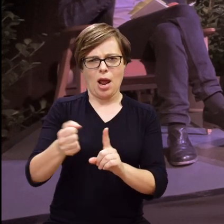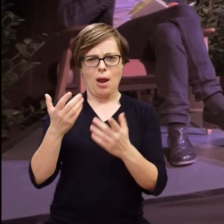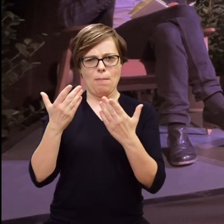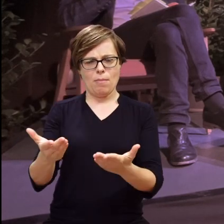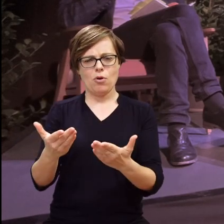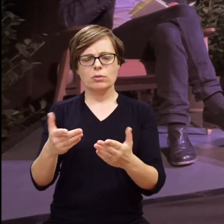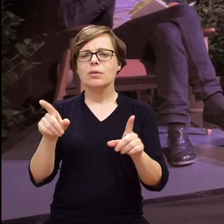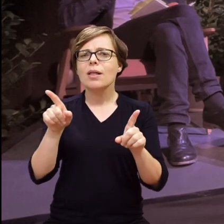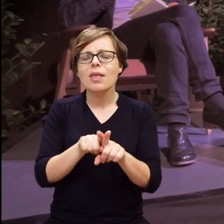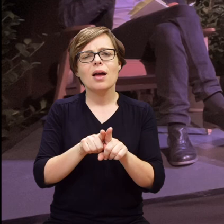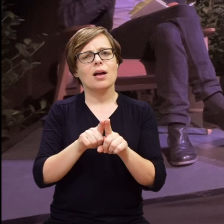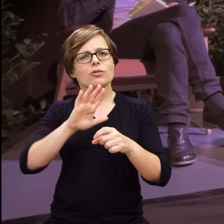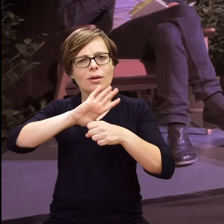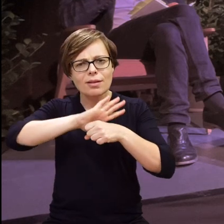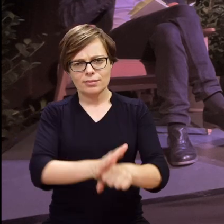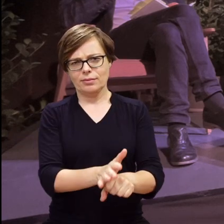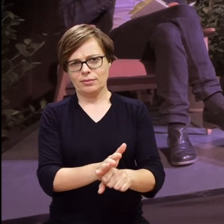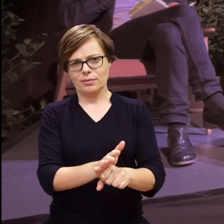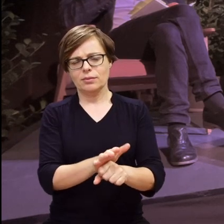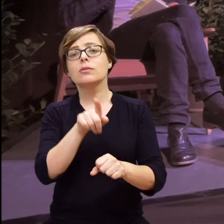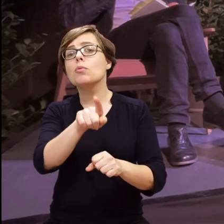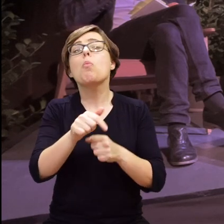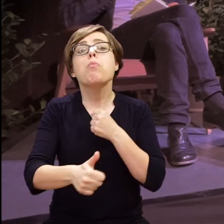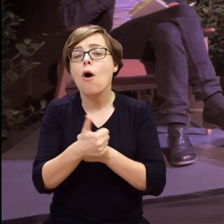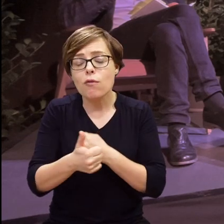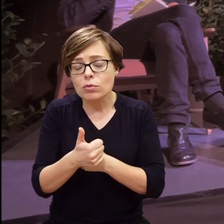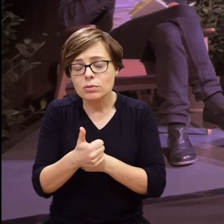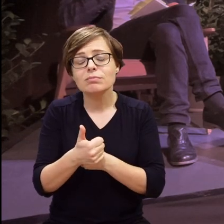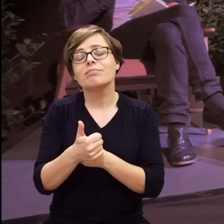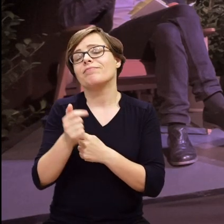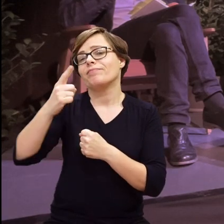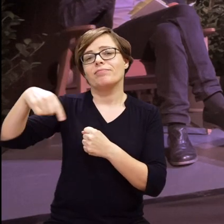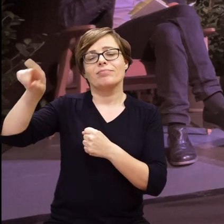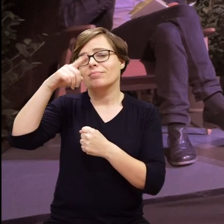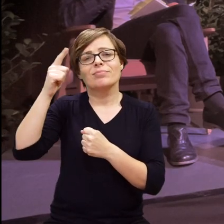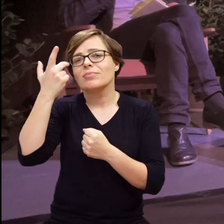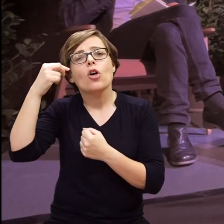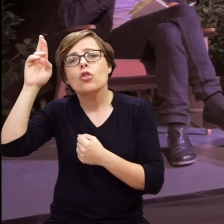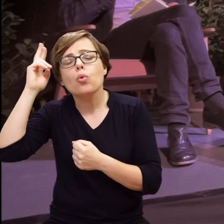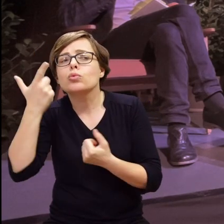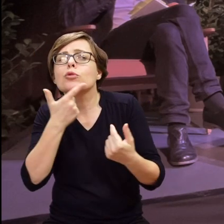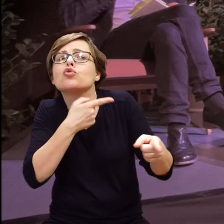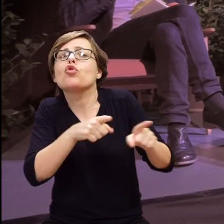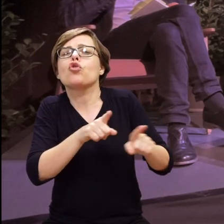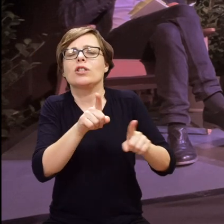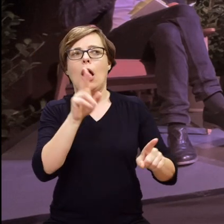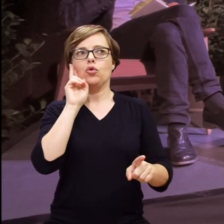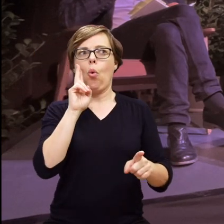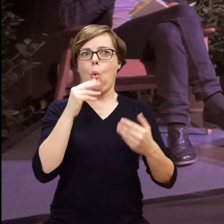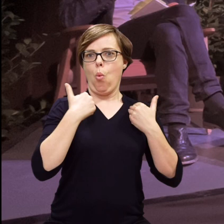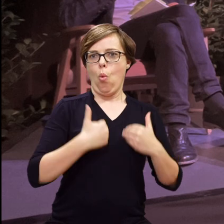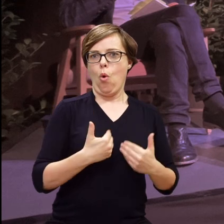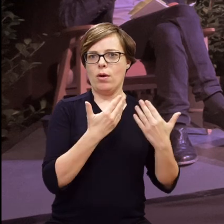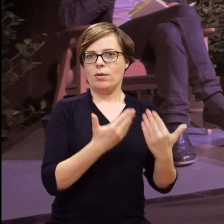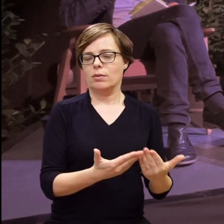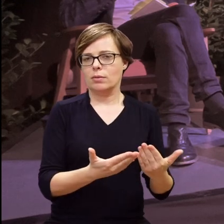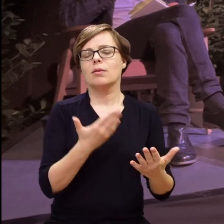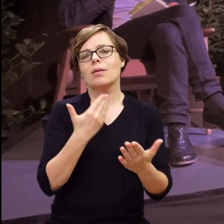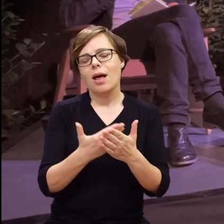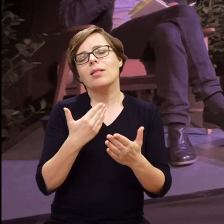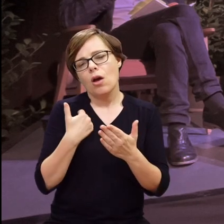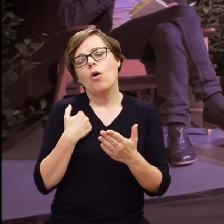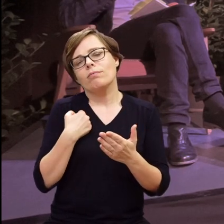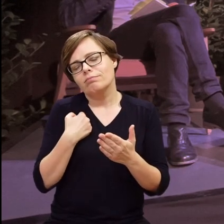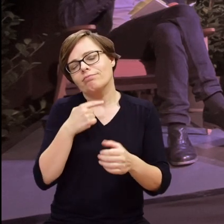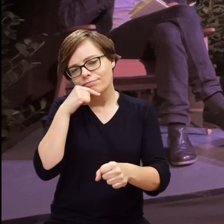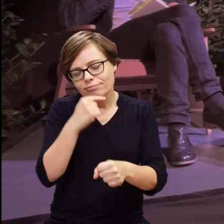właśnie trudnych, pokazujących przemoc i dyskryminację, myślę, wynikającą z niewiedzy o tym, co to znaczy być osobą